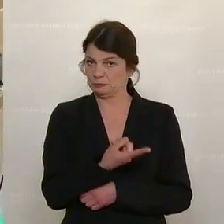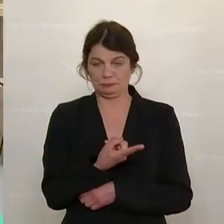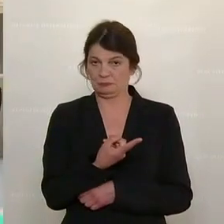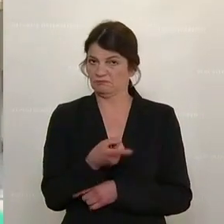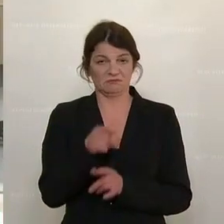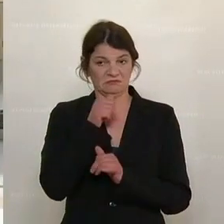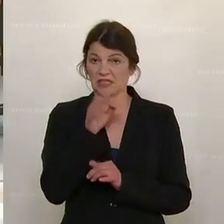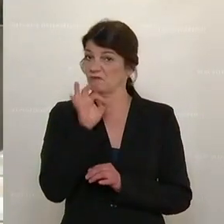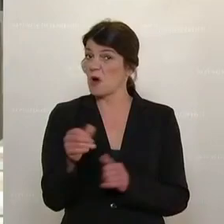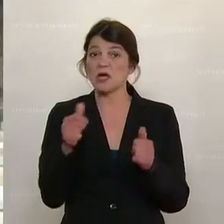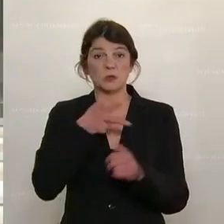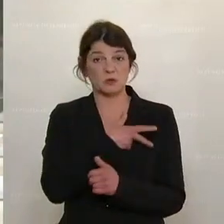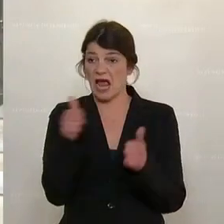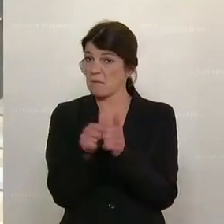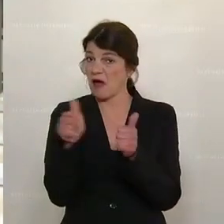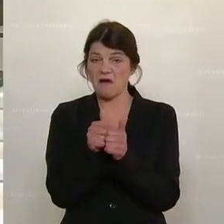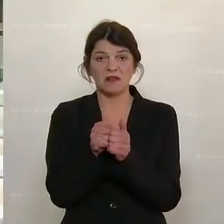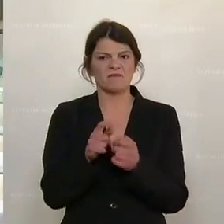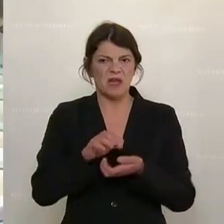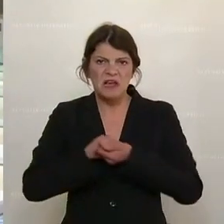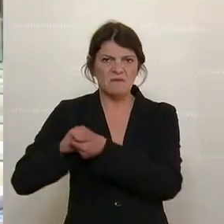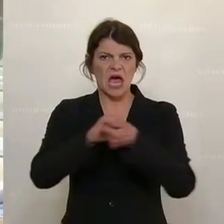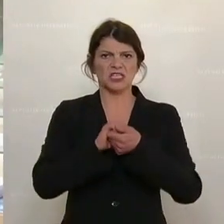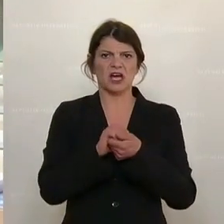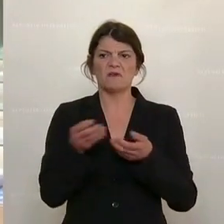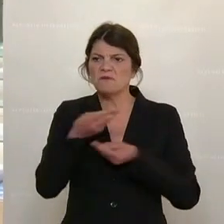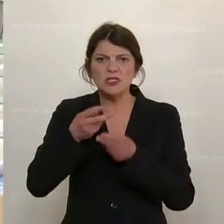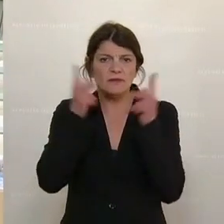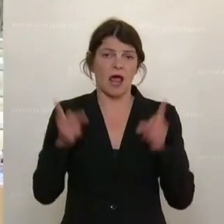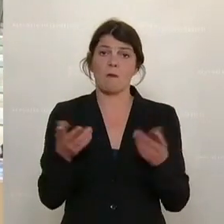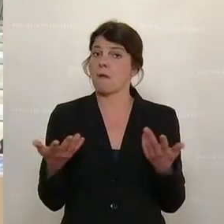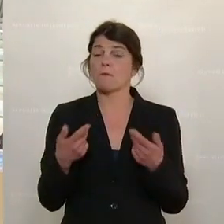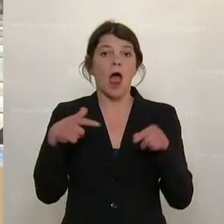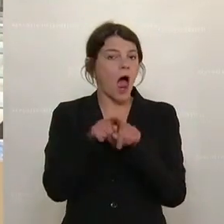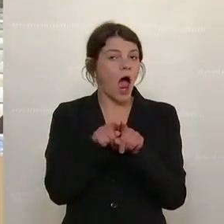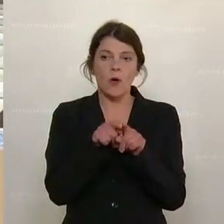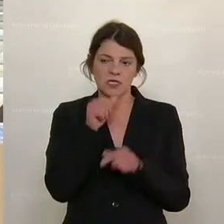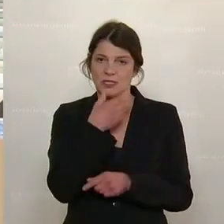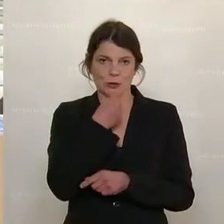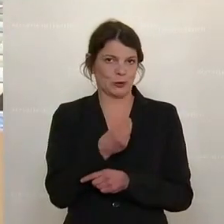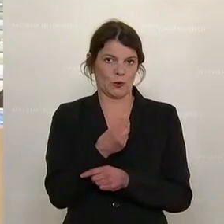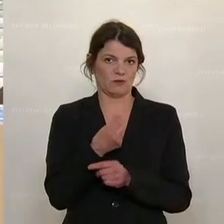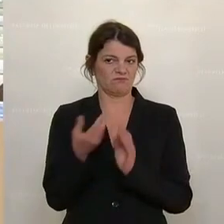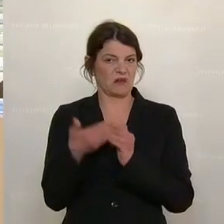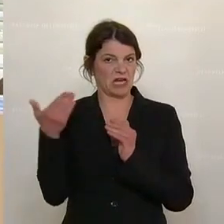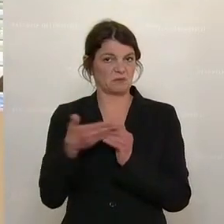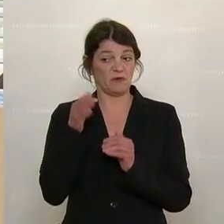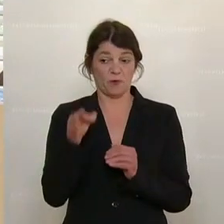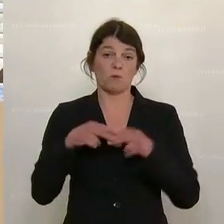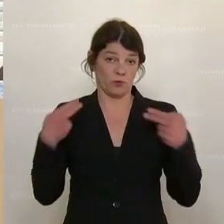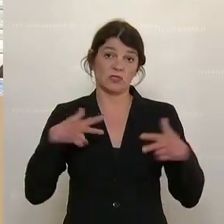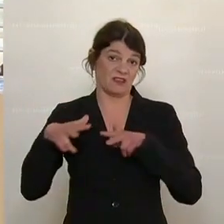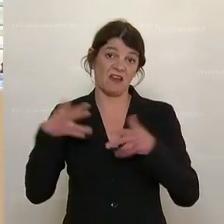weder für die Sozialpartnerschaft, muss man sagen, Gewerkschaftskammer, aber natürlich auch kein Ruhmesblatt für die